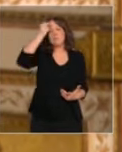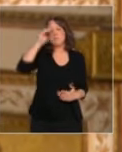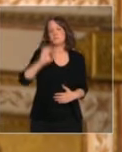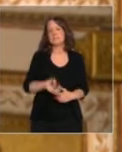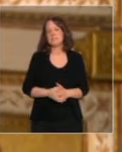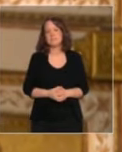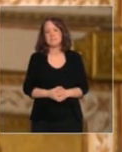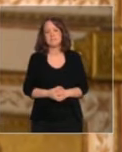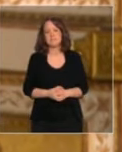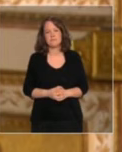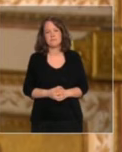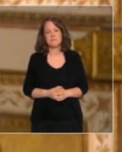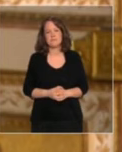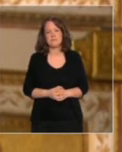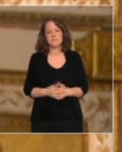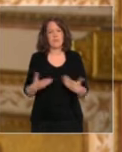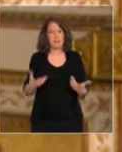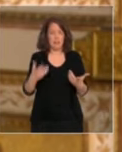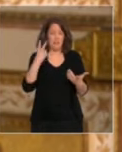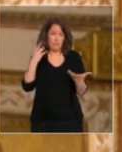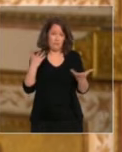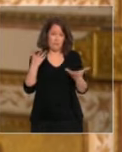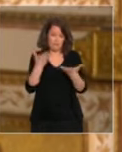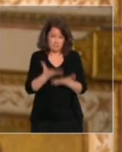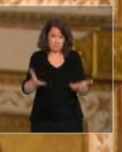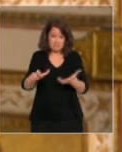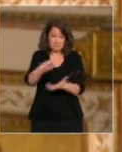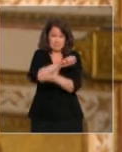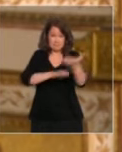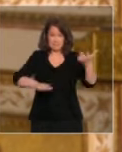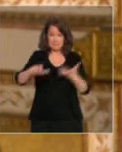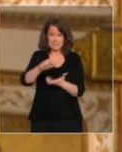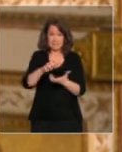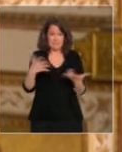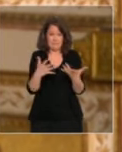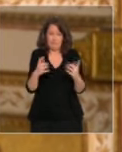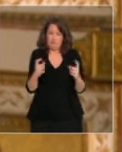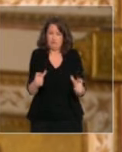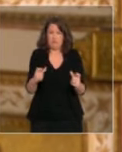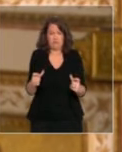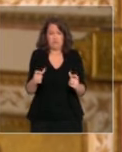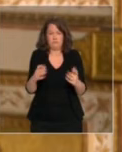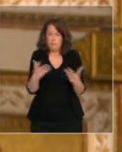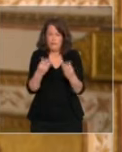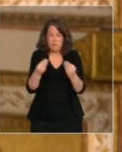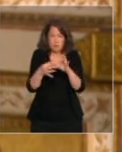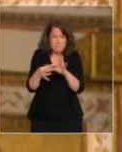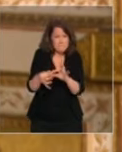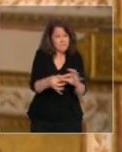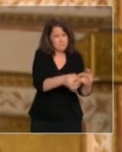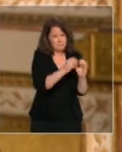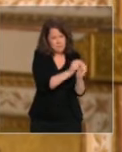Il y a dans cette crise une chance. Nous ressouder, éprouver notre humanité,